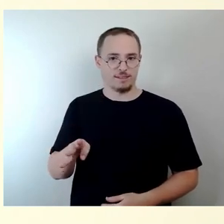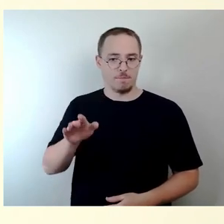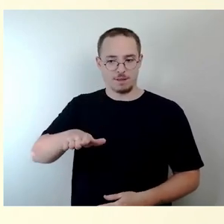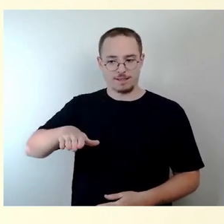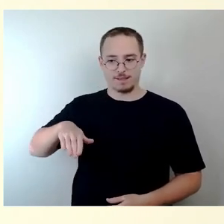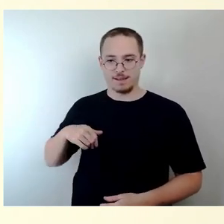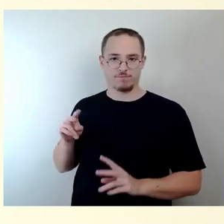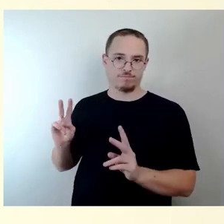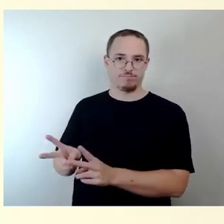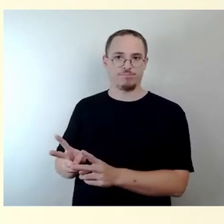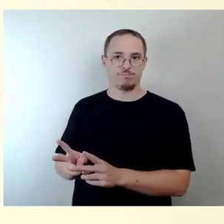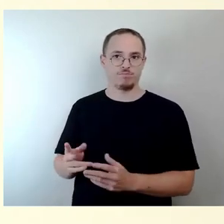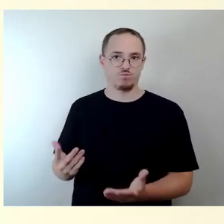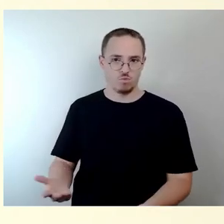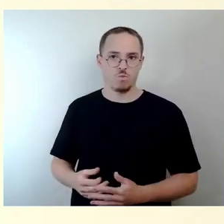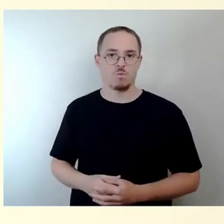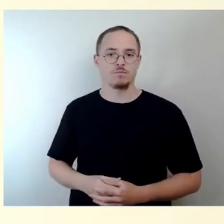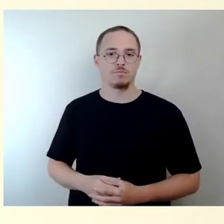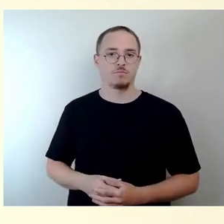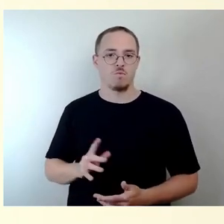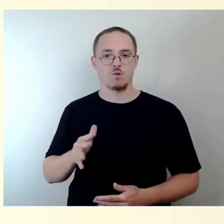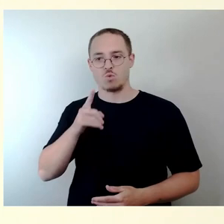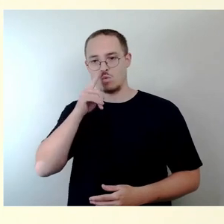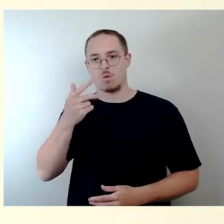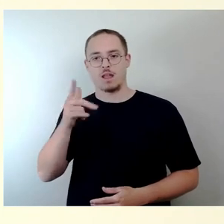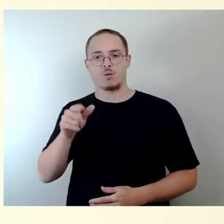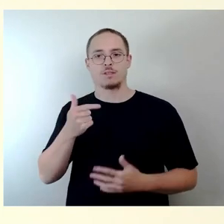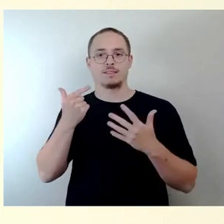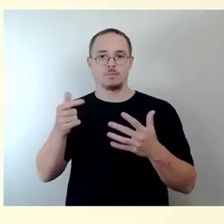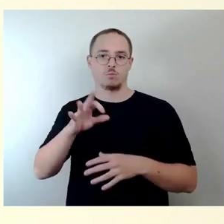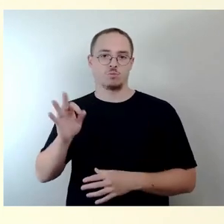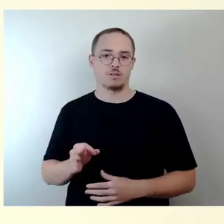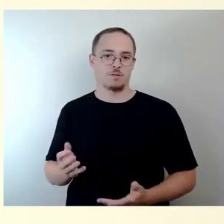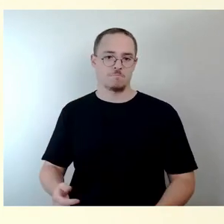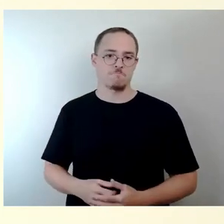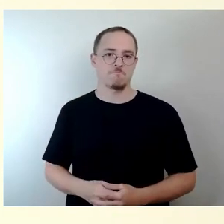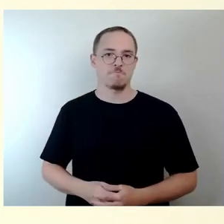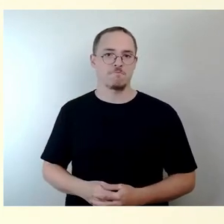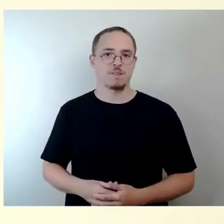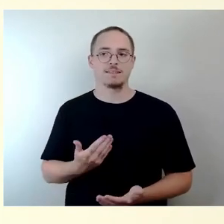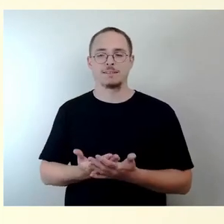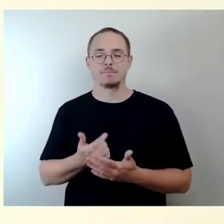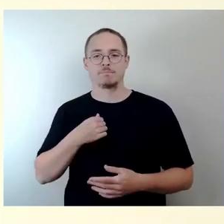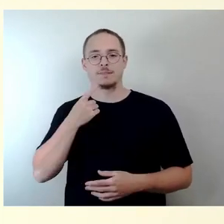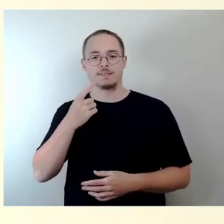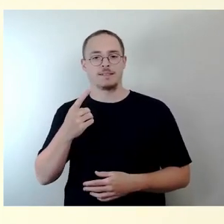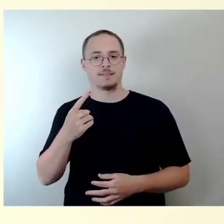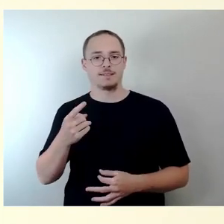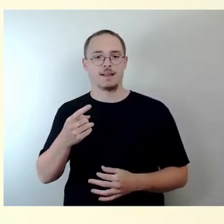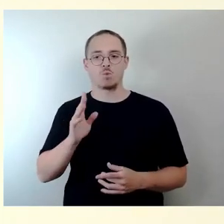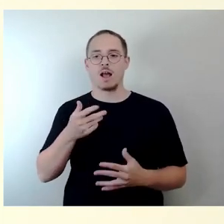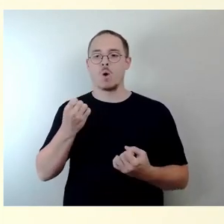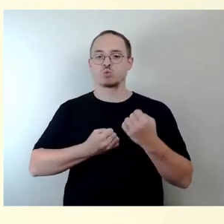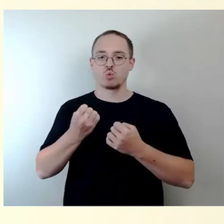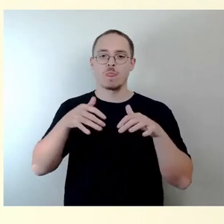weniger zugelassen als Stellplätze im Gebiet es gibt. So bleibt also nach dem Entfall eine entsprechende Reserve, selbst wenn man davon ausgeht, dass alle